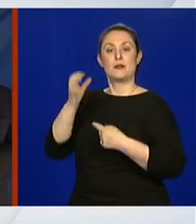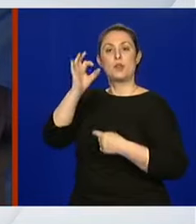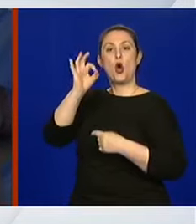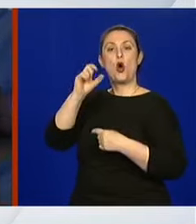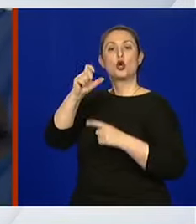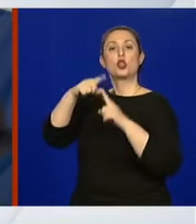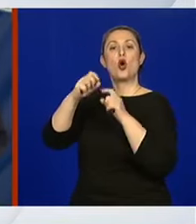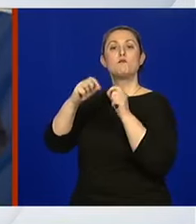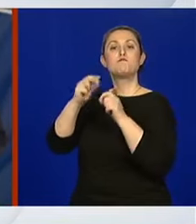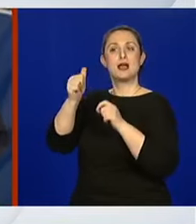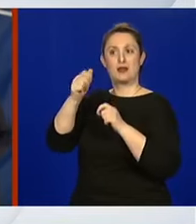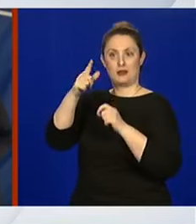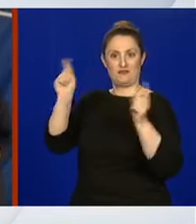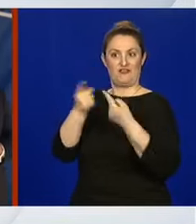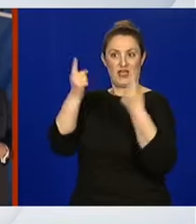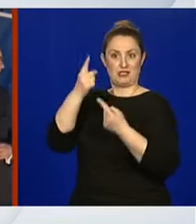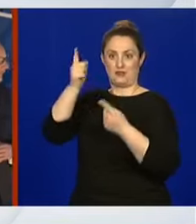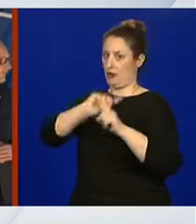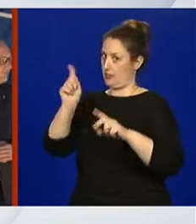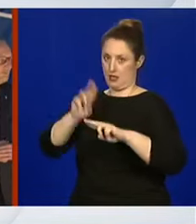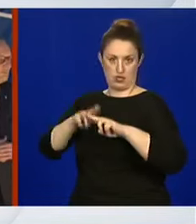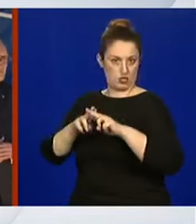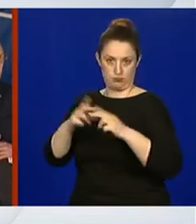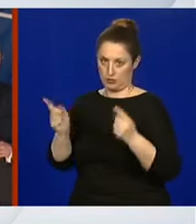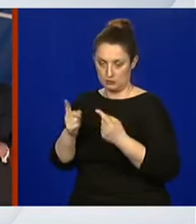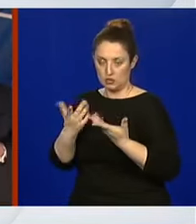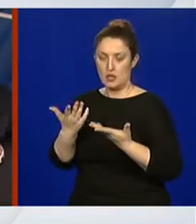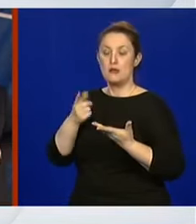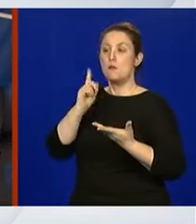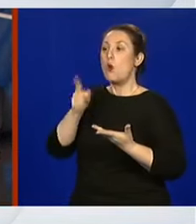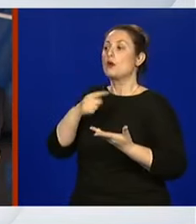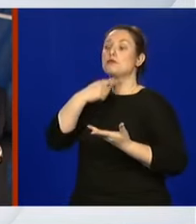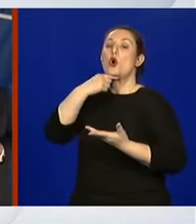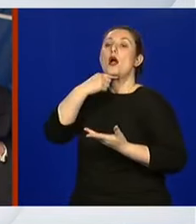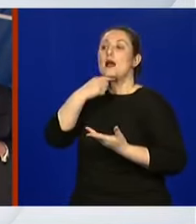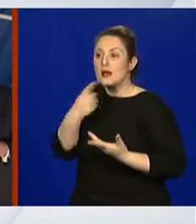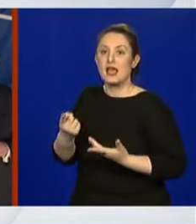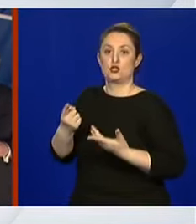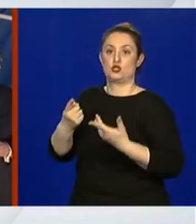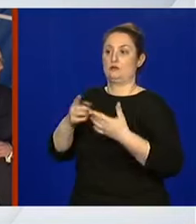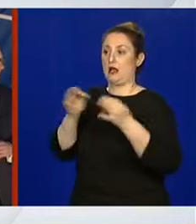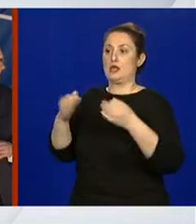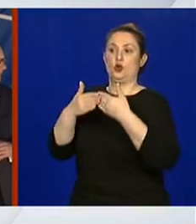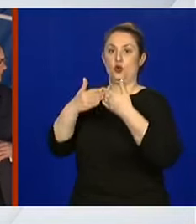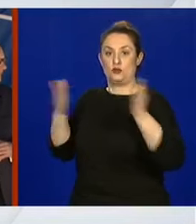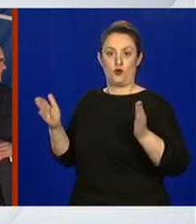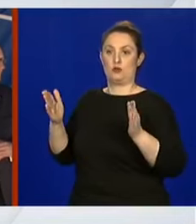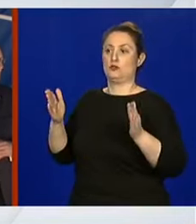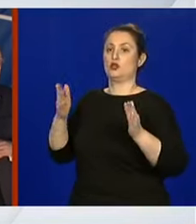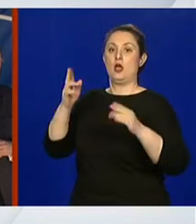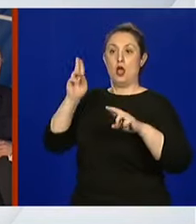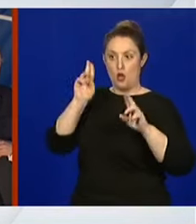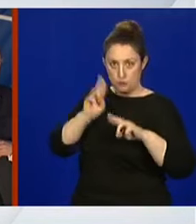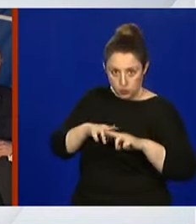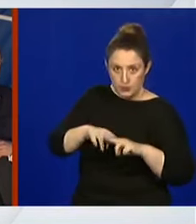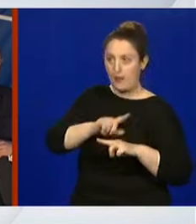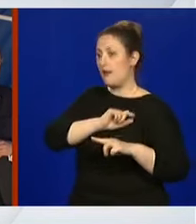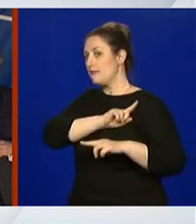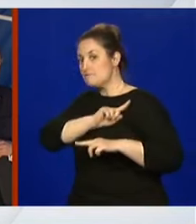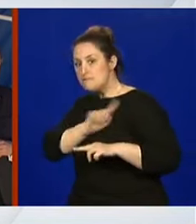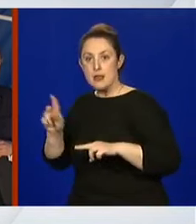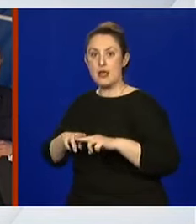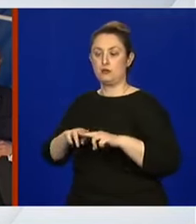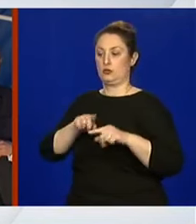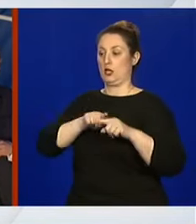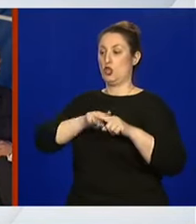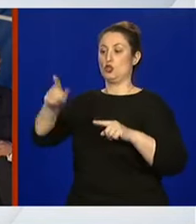festivala, neće održati. Treba netko decidirano i jasno reći, dakle, hoće li ili neće biti festivala do kraja godine, s obzirom da imamo